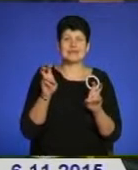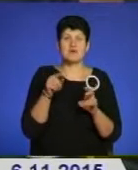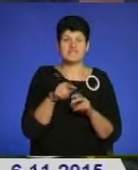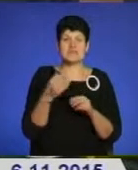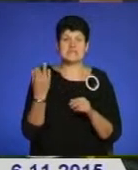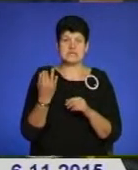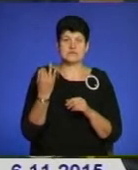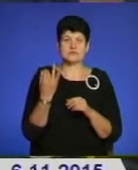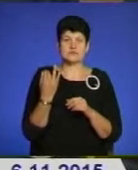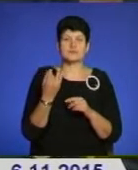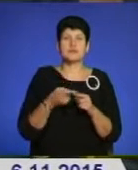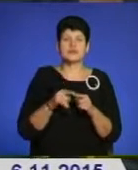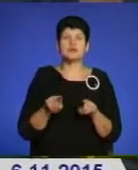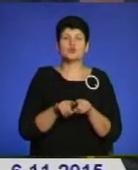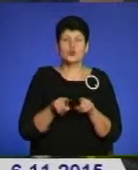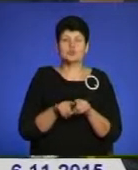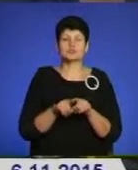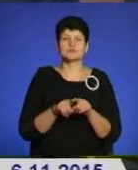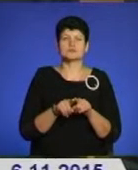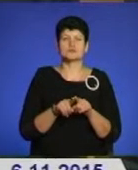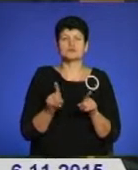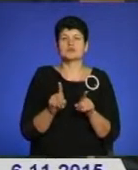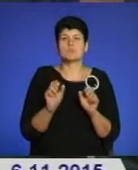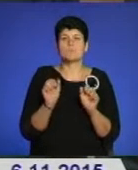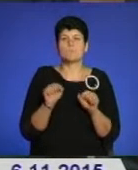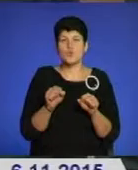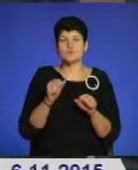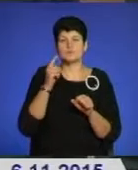інтересує, то це теж щось, що ми можемо продумати.